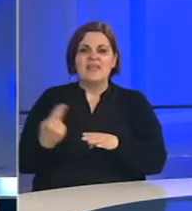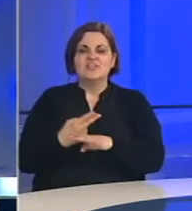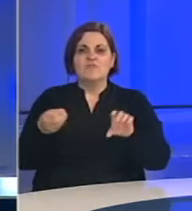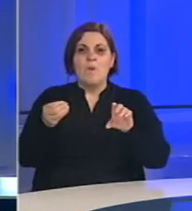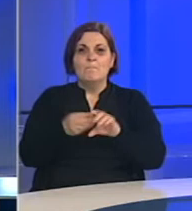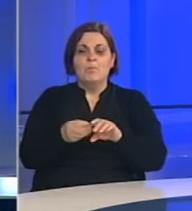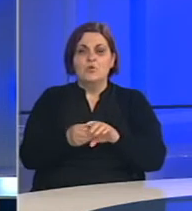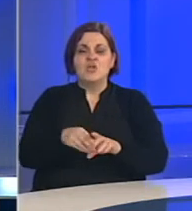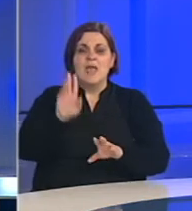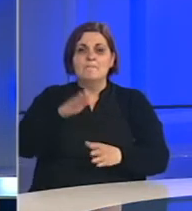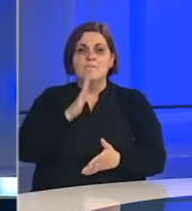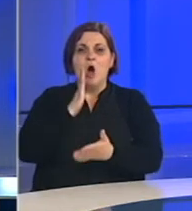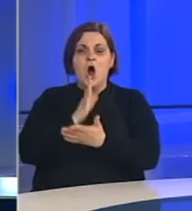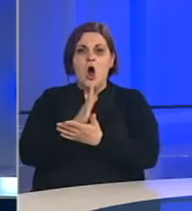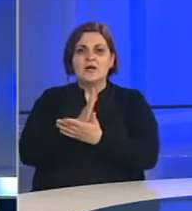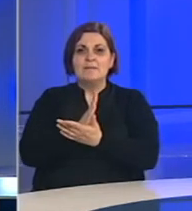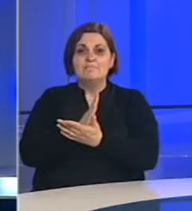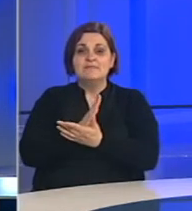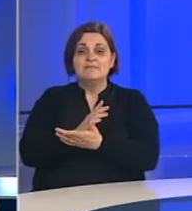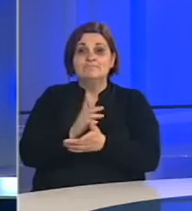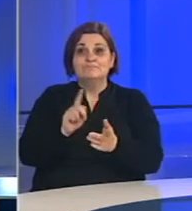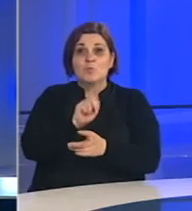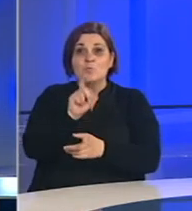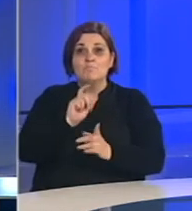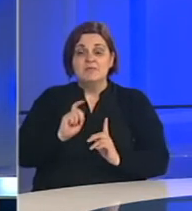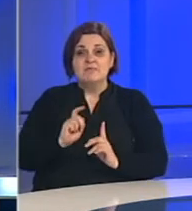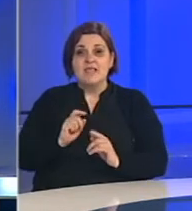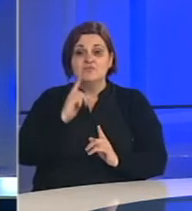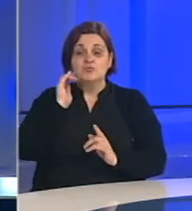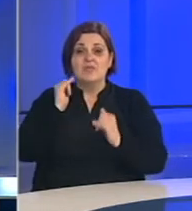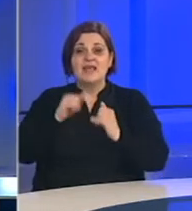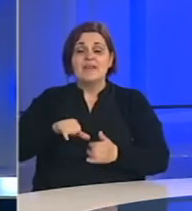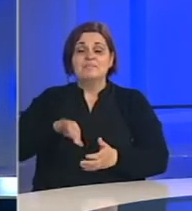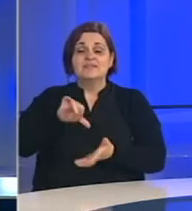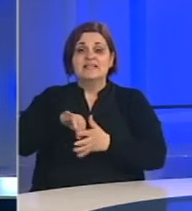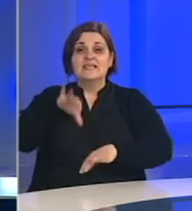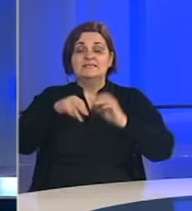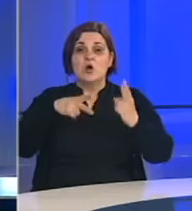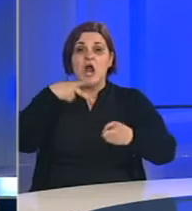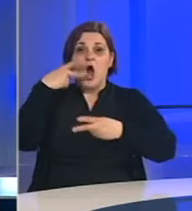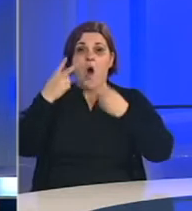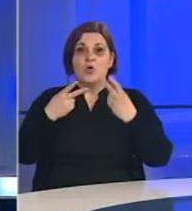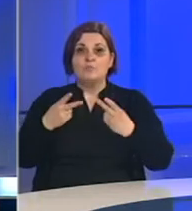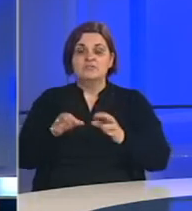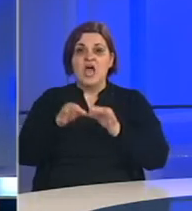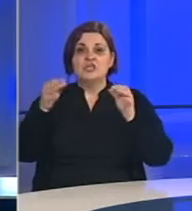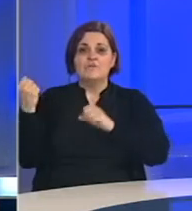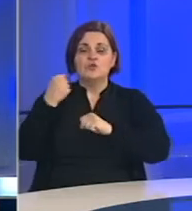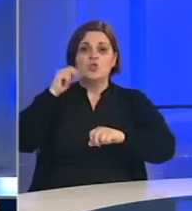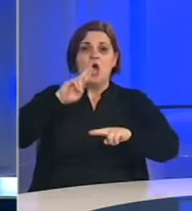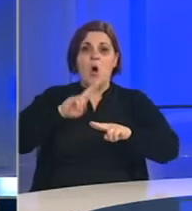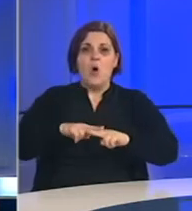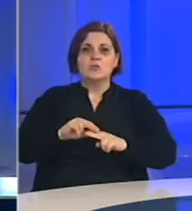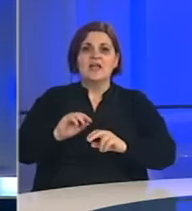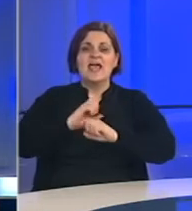budžeta, bi mogli biti dovedeni u pitanje. čuli smo da je danas Centralna izborna komisija zvanično donijela odluku o